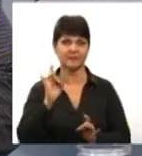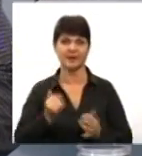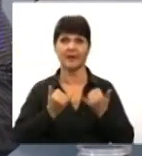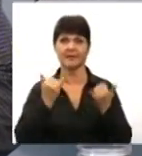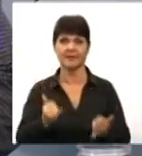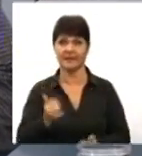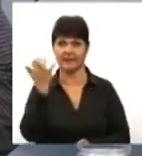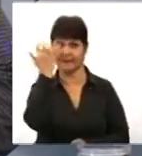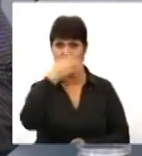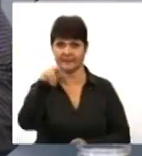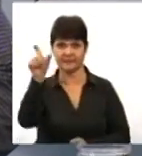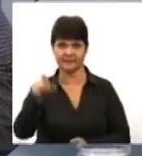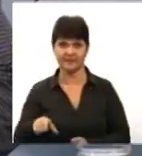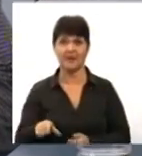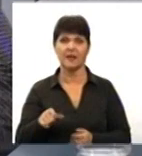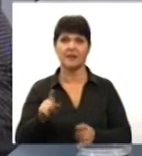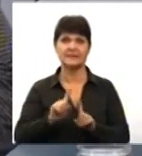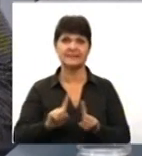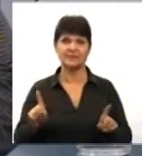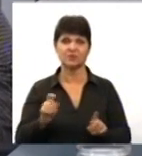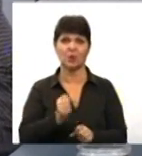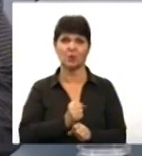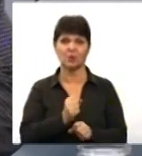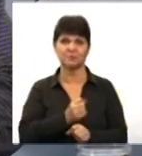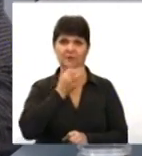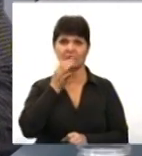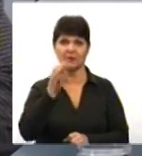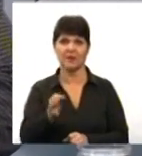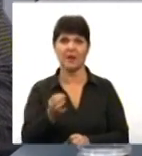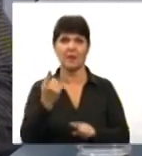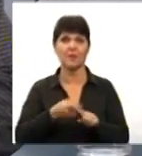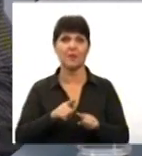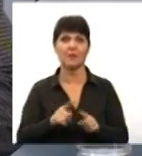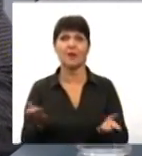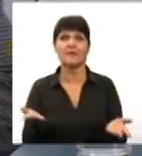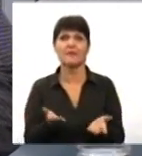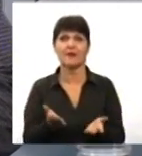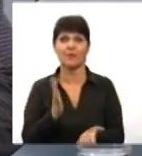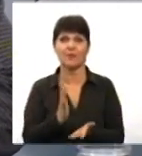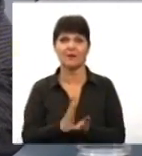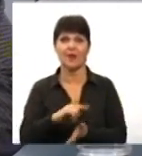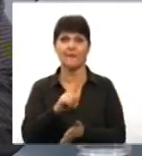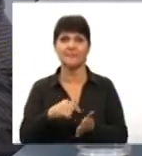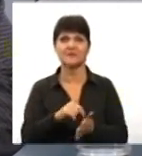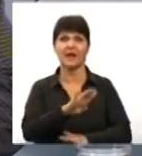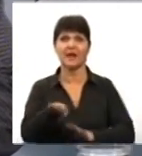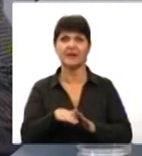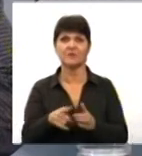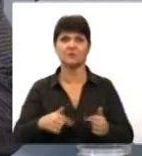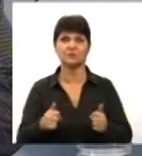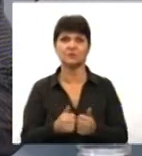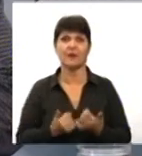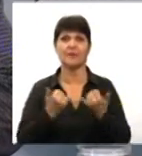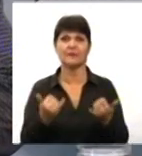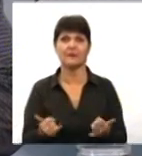Про цю сенсорну розробку говоримо сьогодні, як власне і про те, якою є міська інфраструктура для потреб людей з